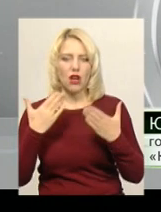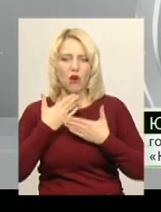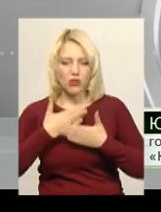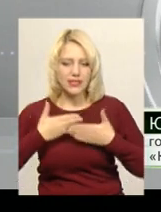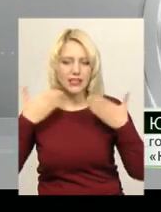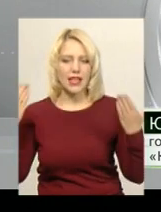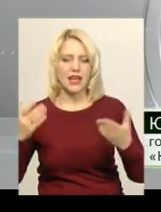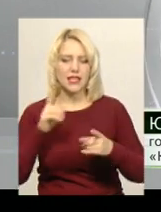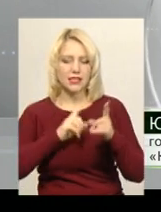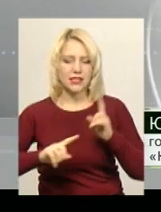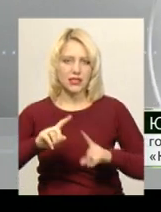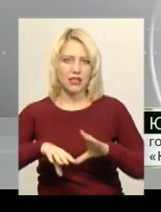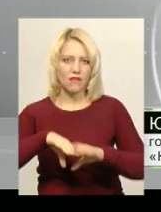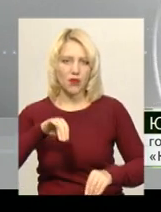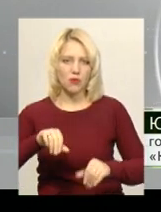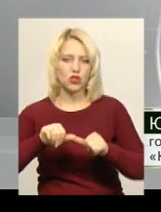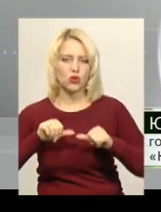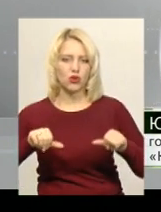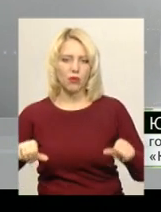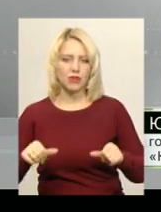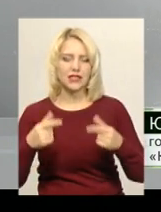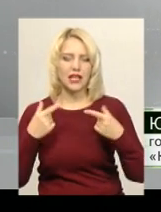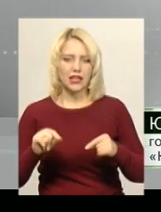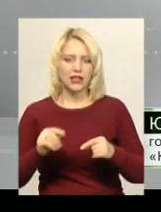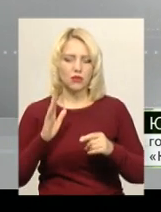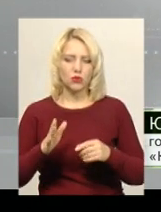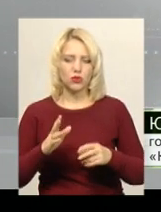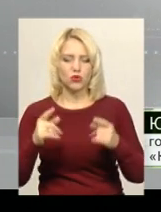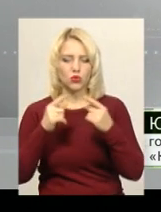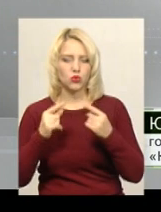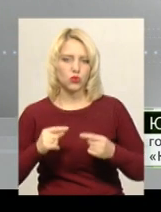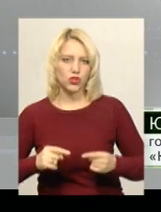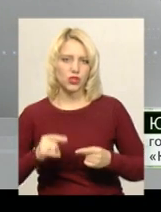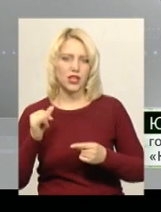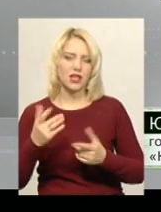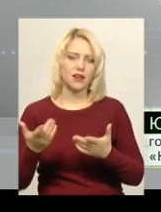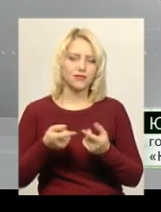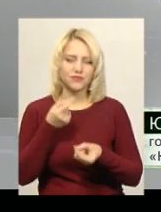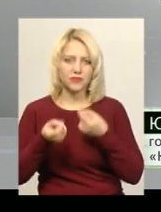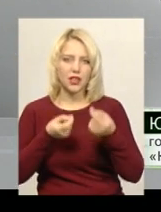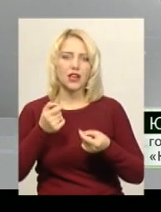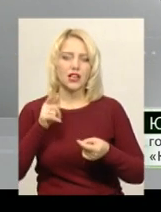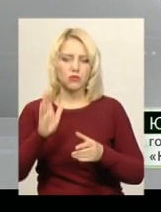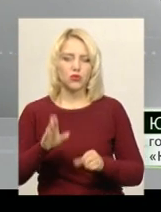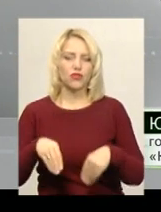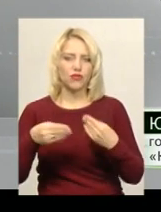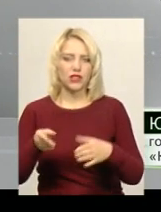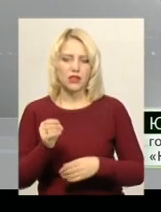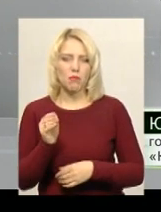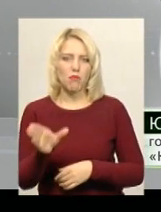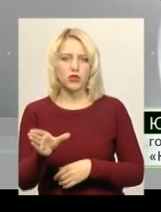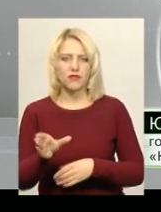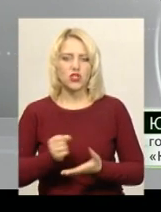Виборчої комісії, де будуть, можливо, якісь уточнення, ще щось, їм будуть видані посвідчення